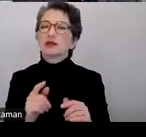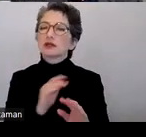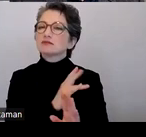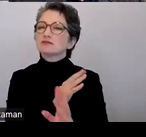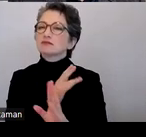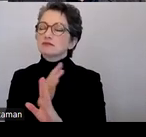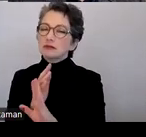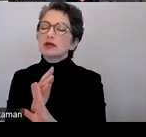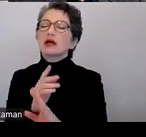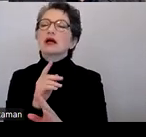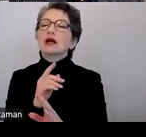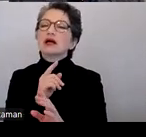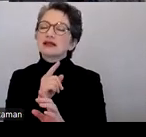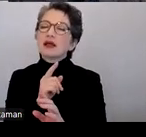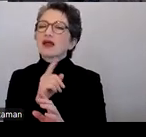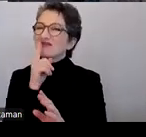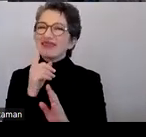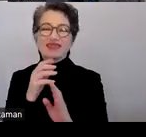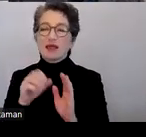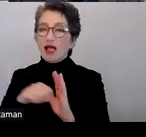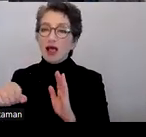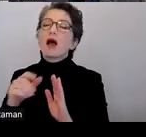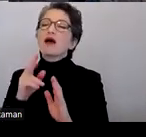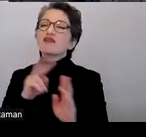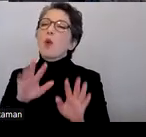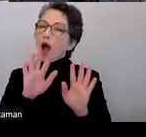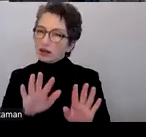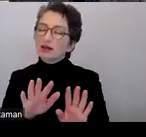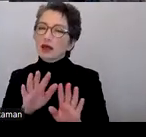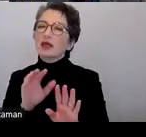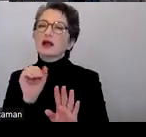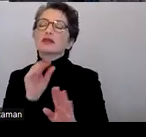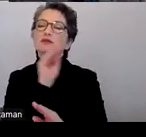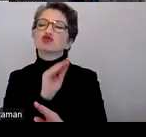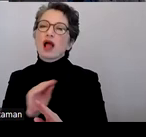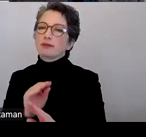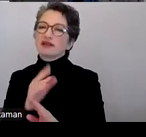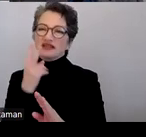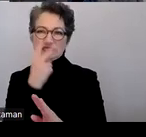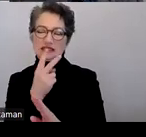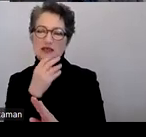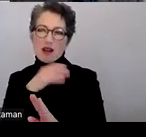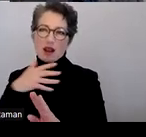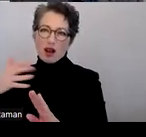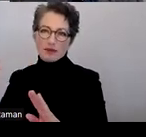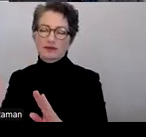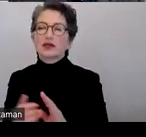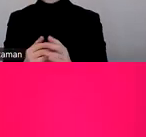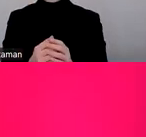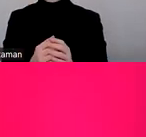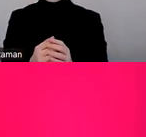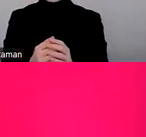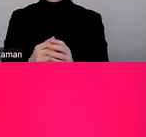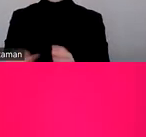mal beschreiben kann, was man sieht. Man kann zwei Arten, Audiodeskription auf zwei